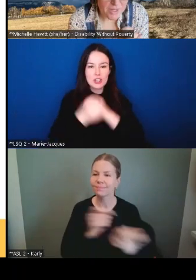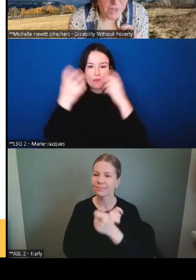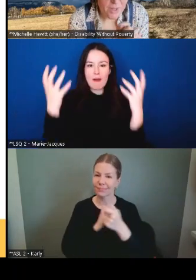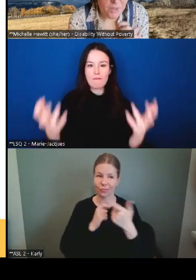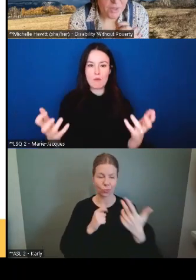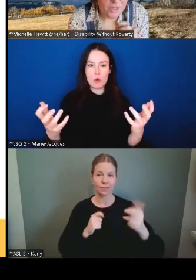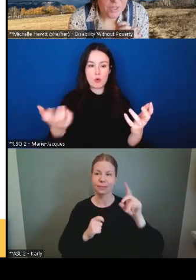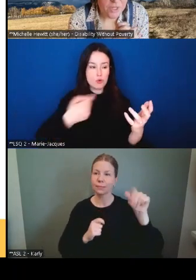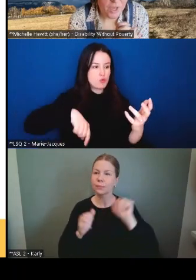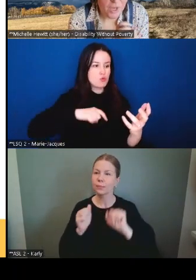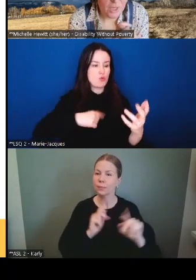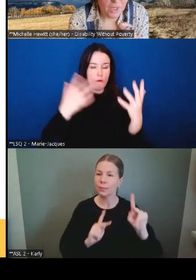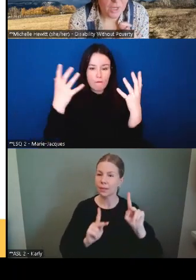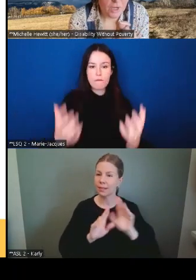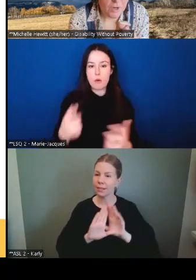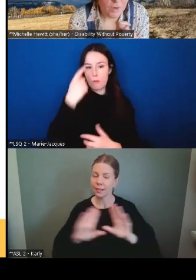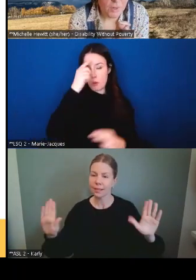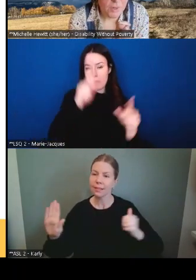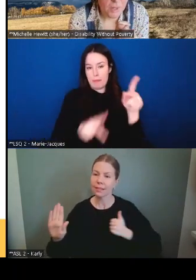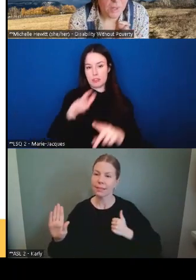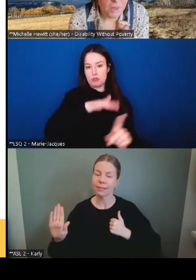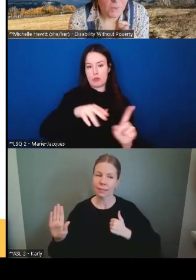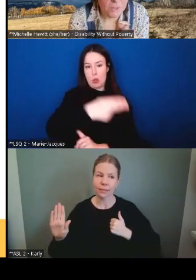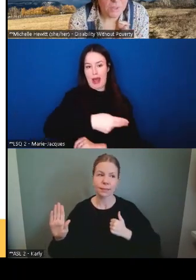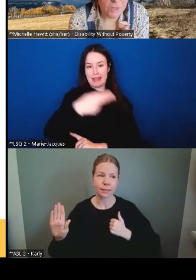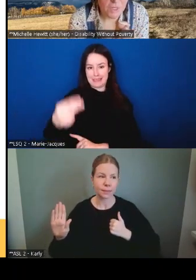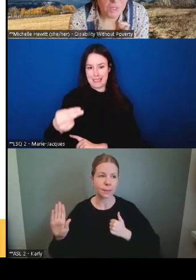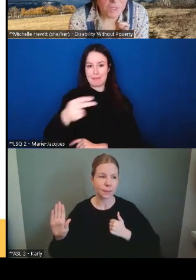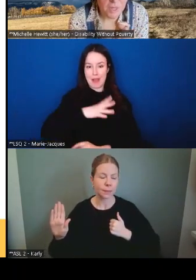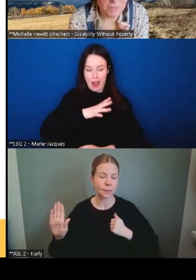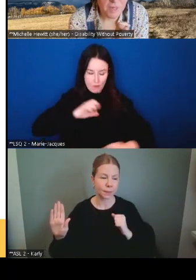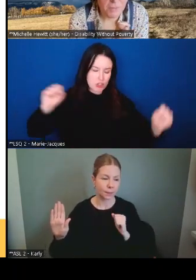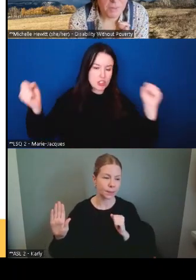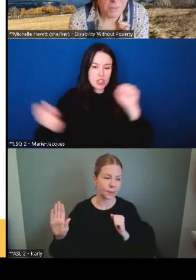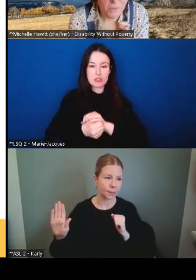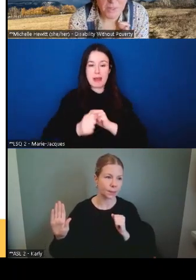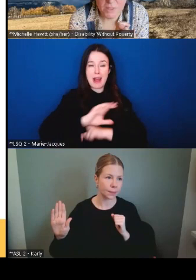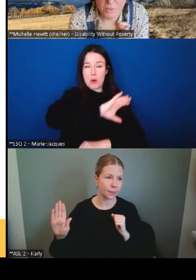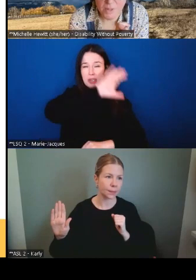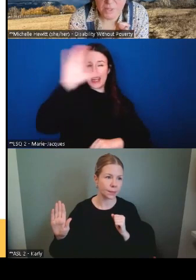cherchons pour les personnes vivant en situation de handicap partout au Canada.